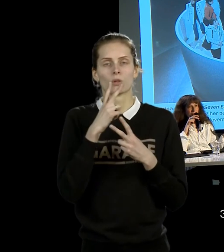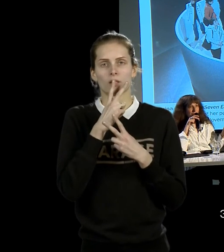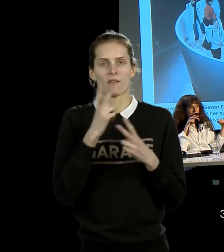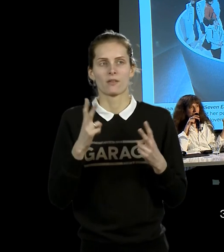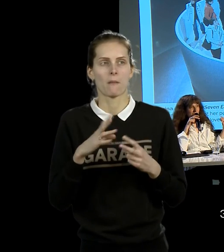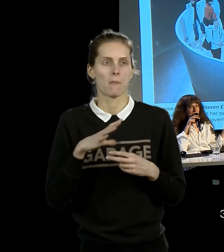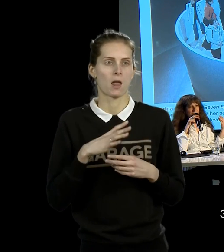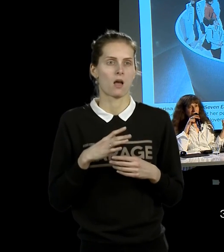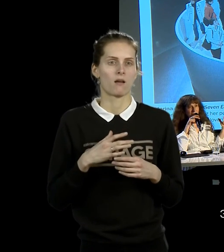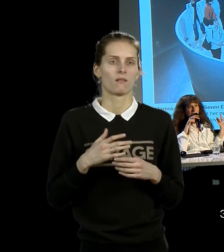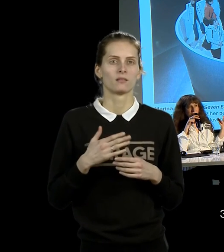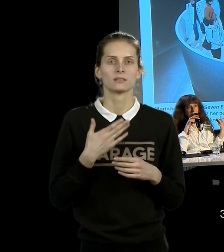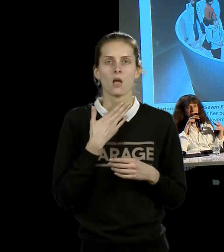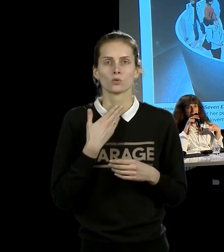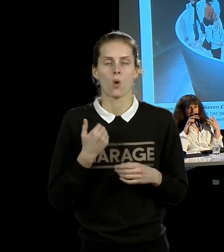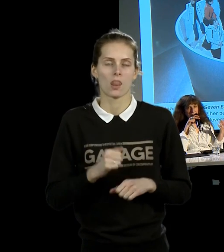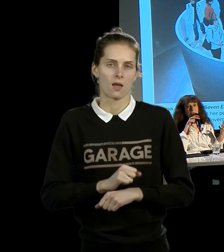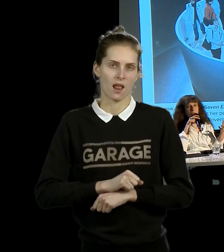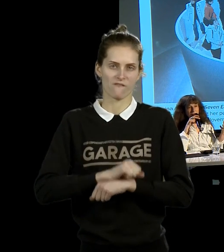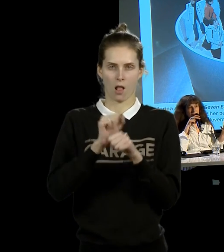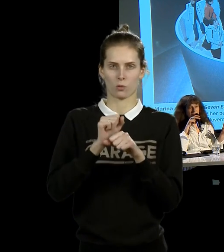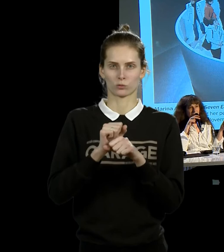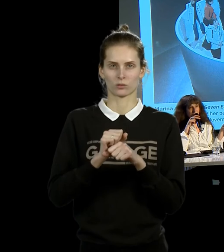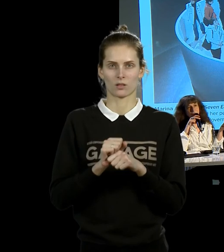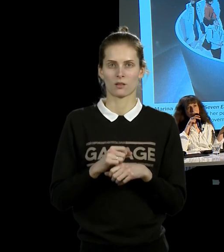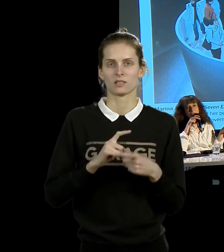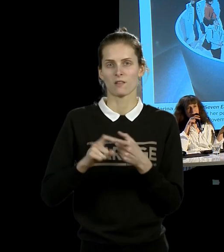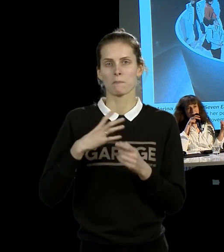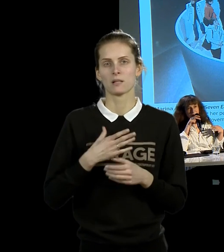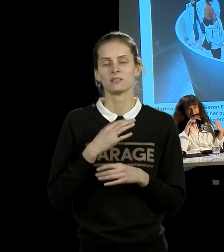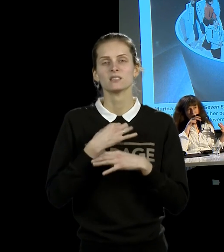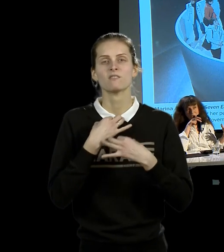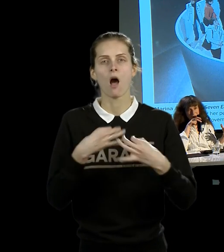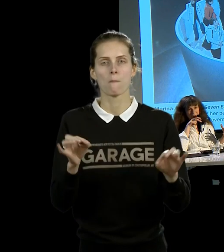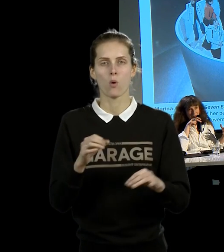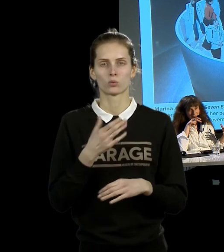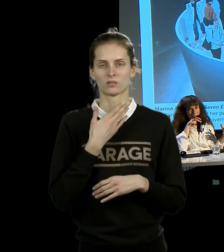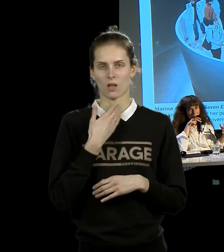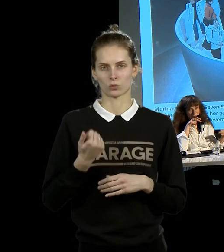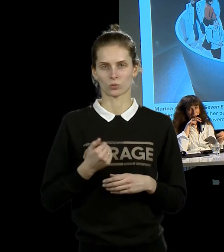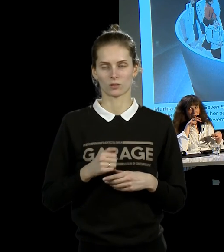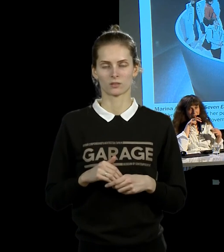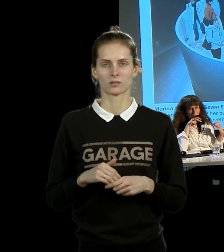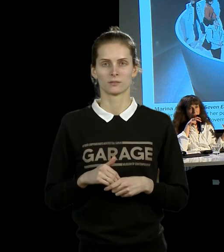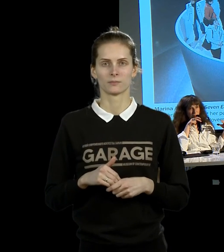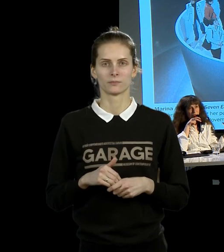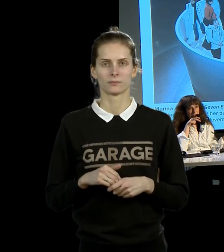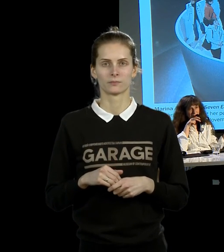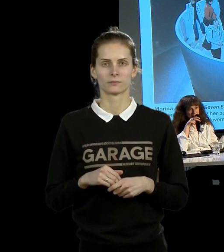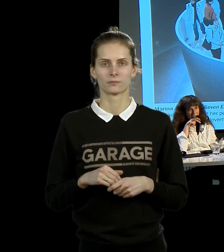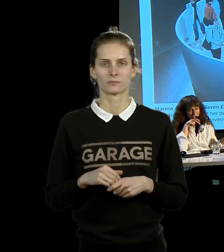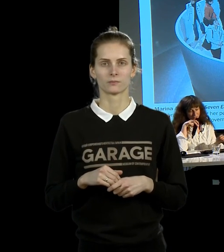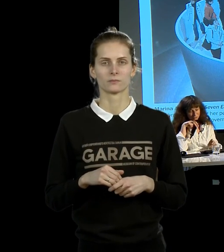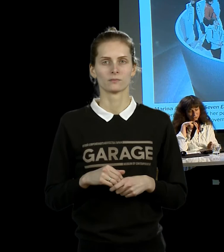сексуальная революция. Вообще-то исследование сексуальности, свободы сексуальности, был очень важным элементом культуры 60-х годов. Поэтому это немножко по